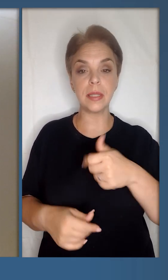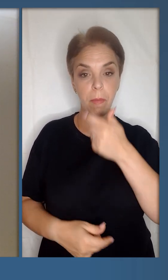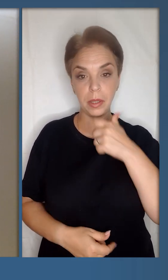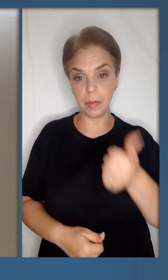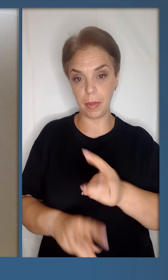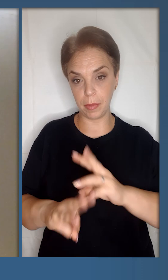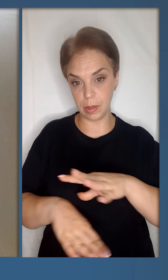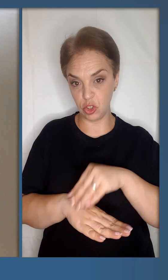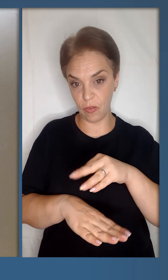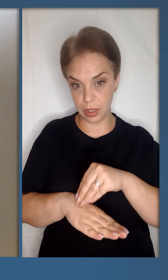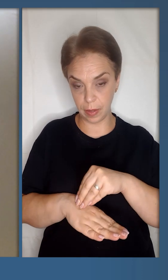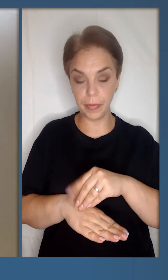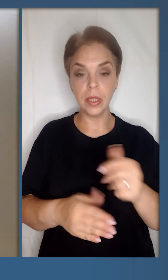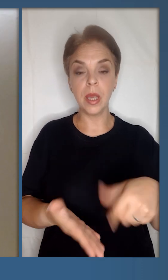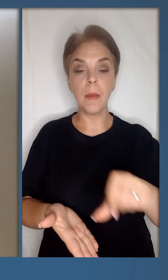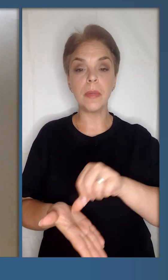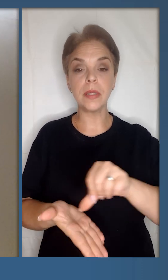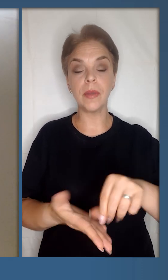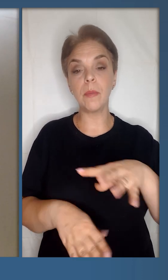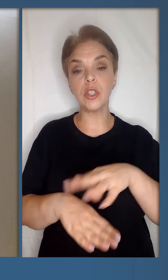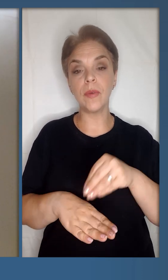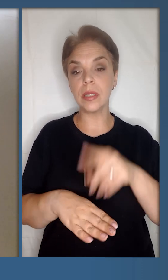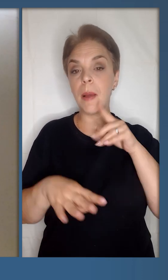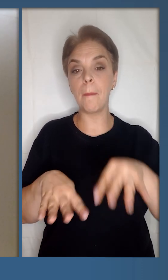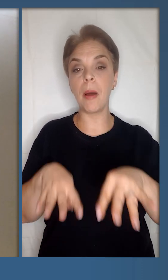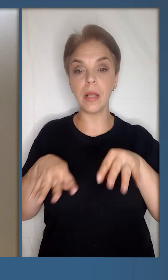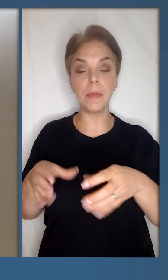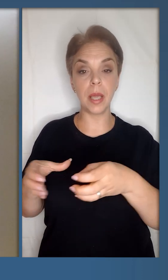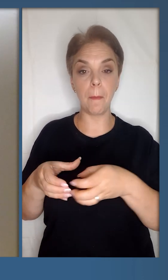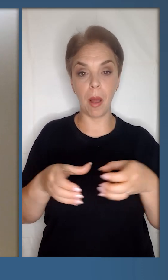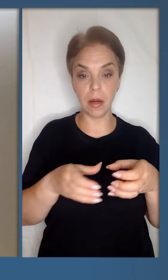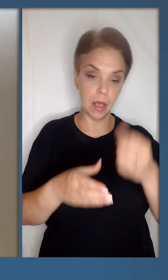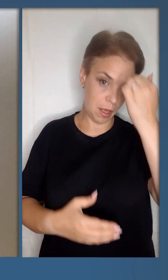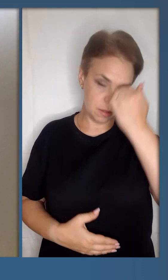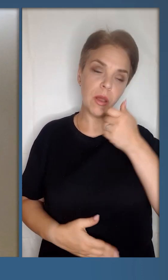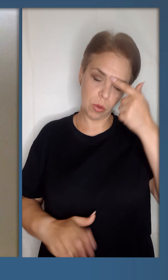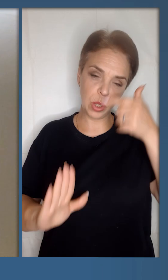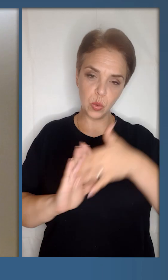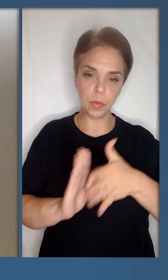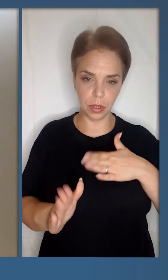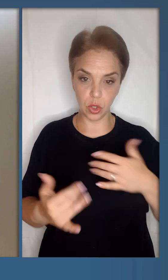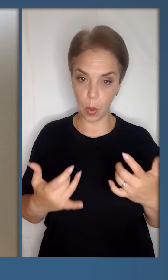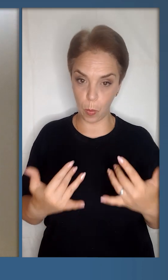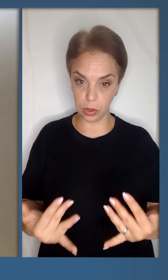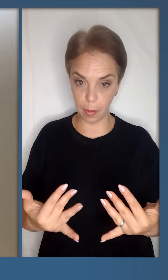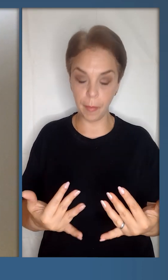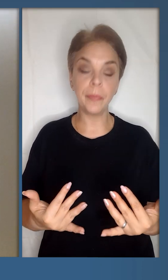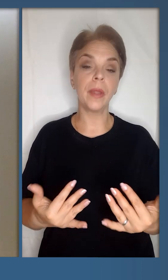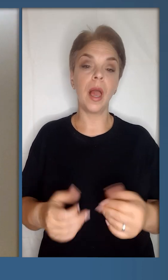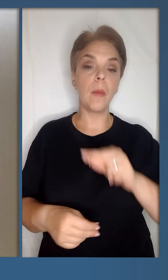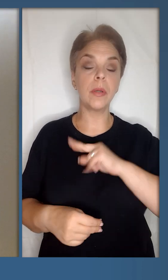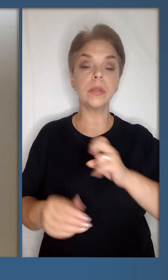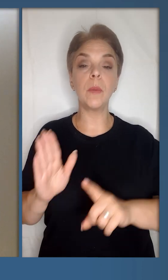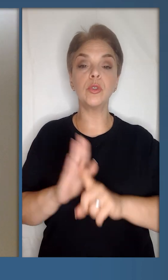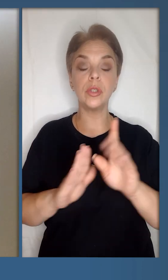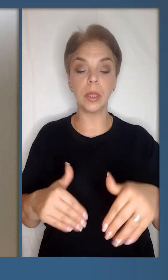паном прем'єр-міністром Швеції, з представниками шведських парламентських партій. Дякую за розуміння наших потреб. Працюємо на